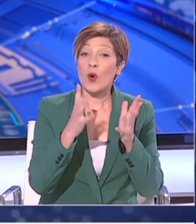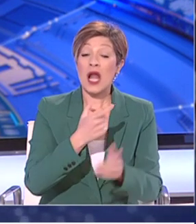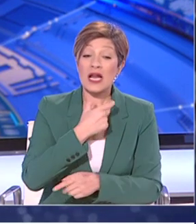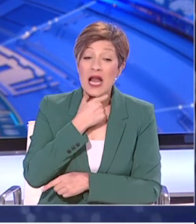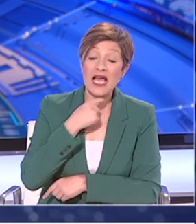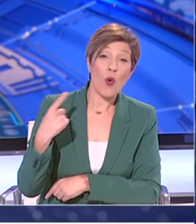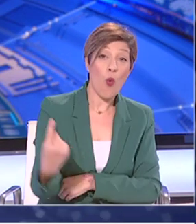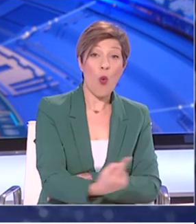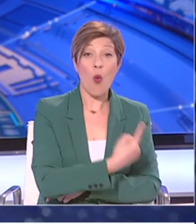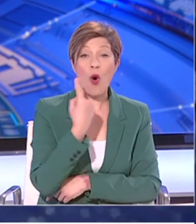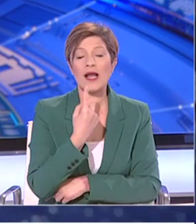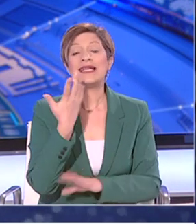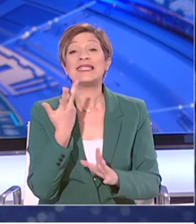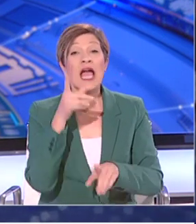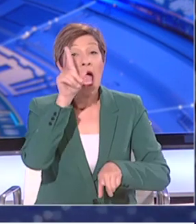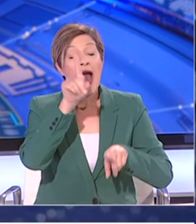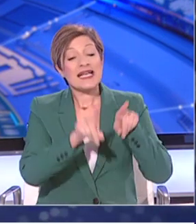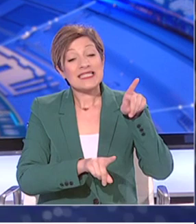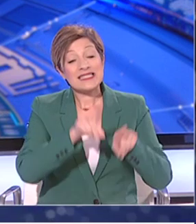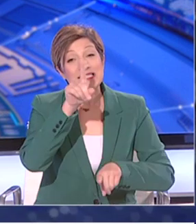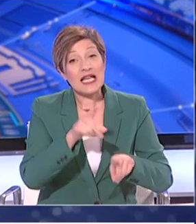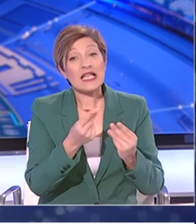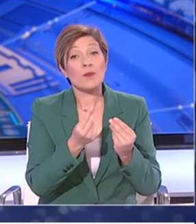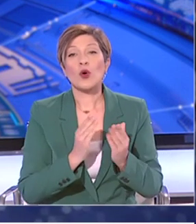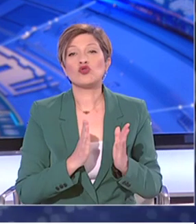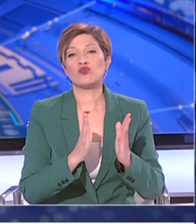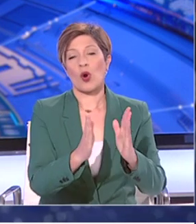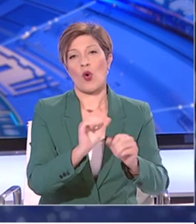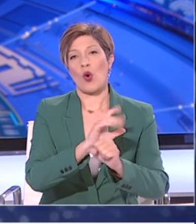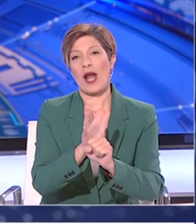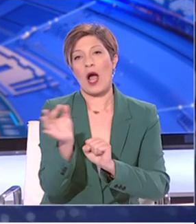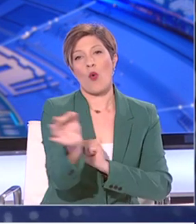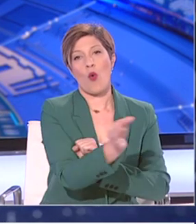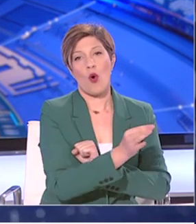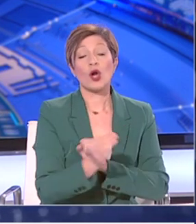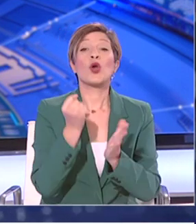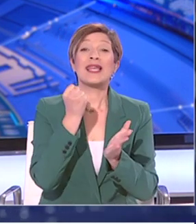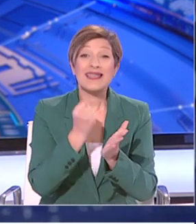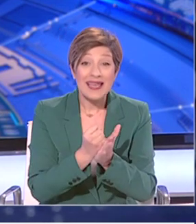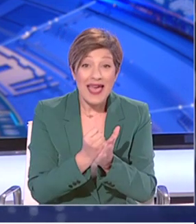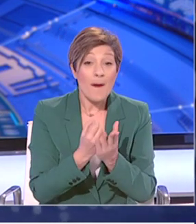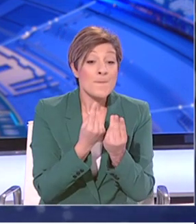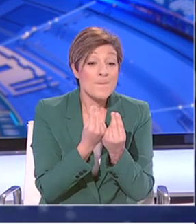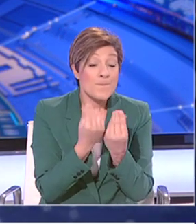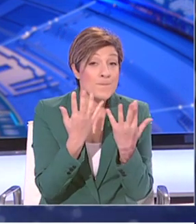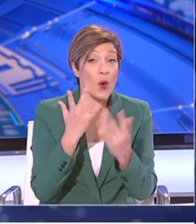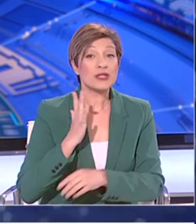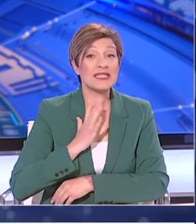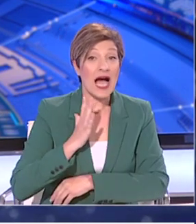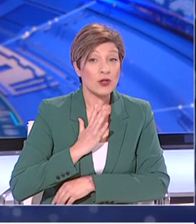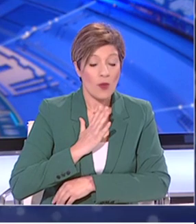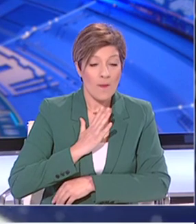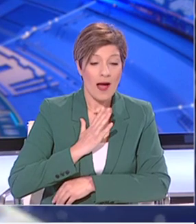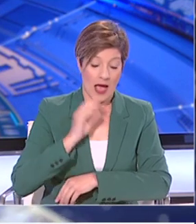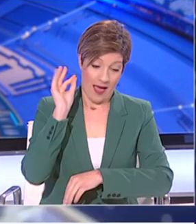εξαρτάται από την πορεία της νόσου, καθώς και από τον αριθμό των ασυμπτωματικών ασθενών, ο αριθμός των οποίων